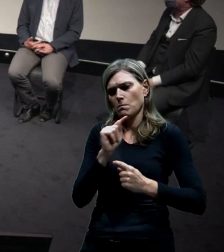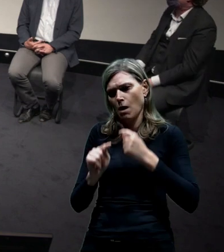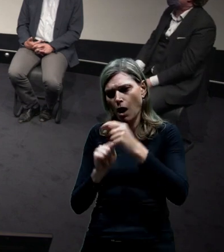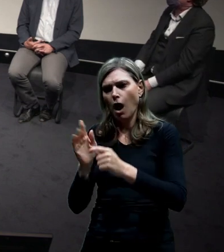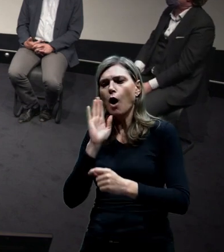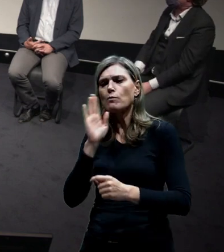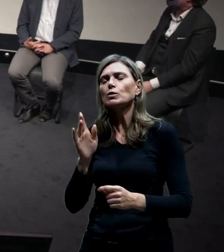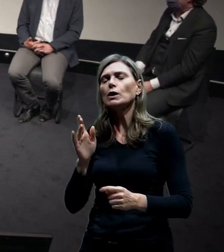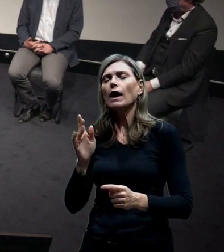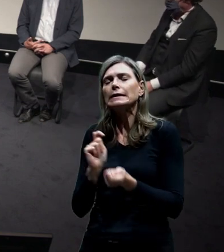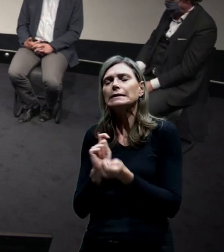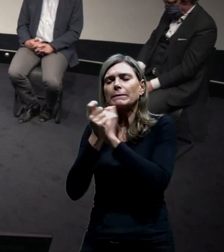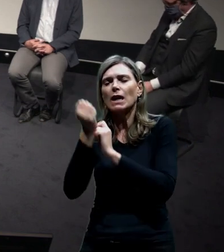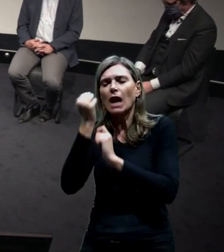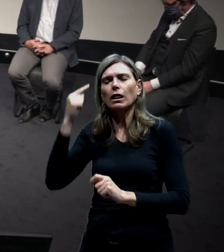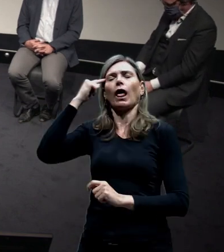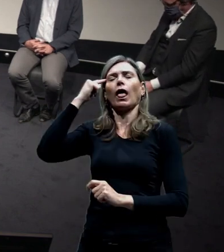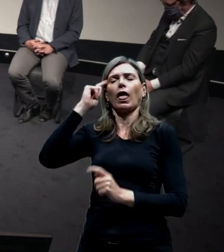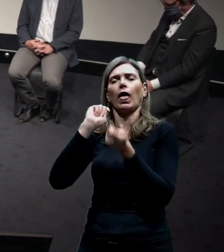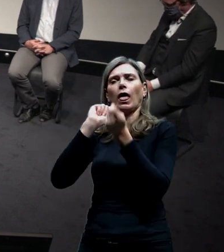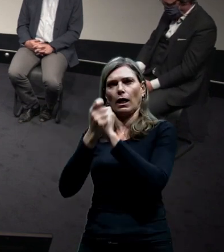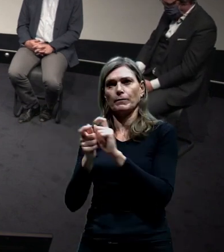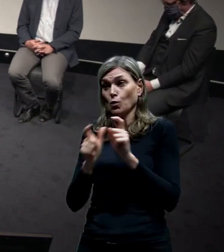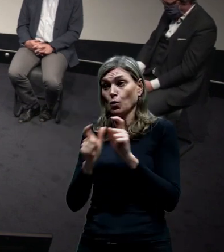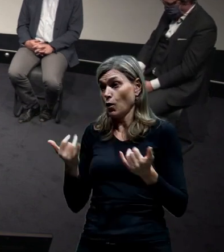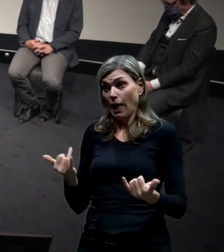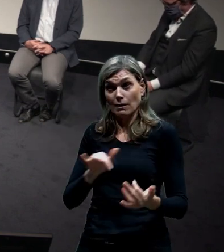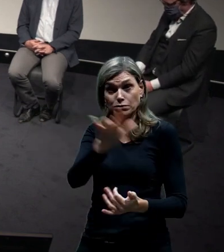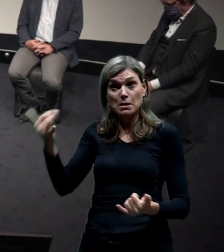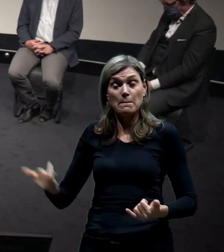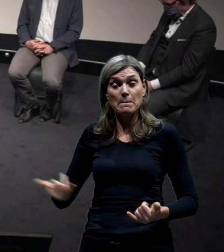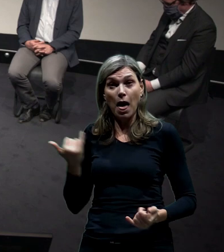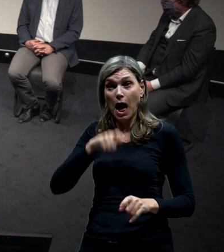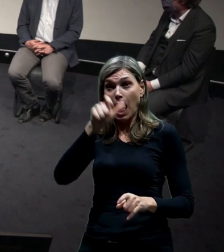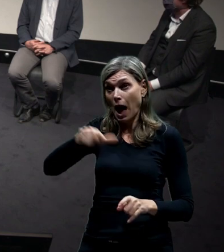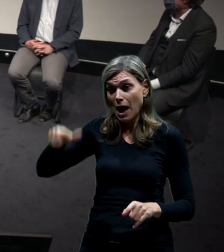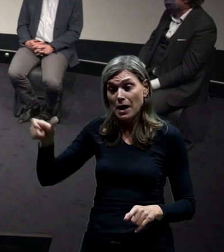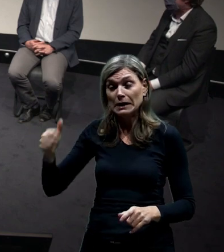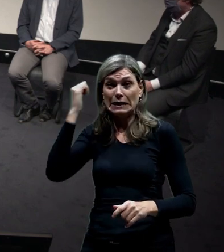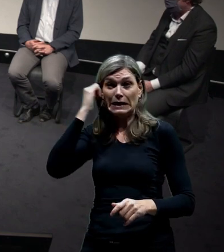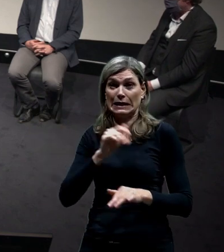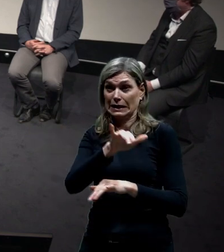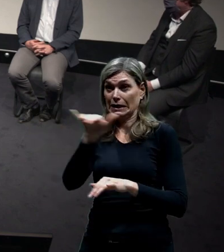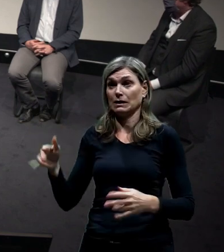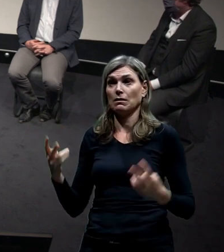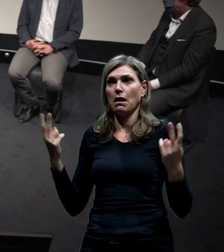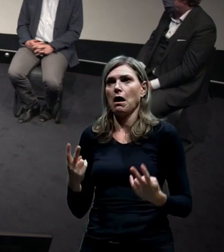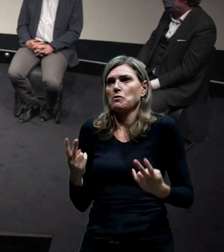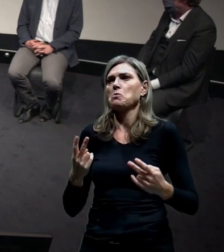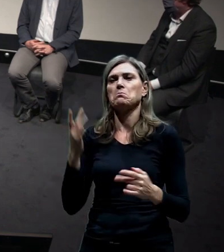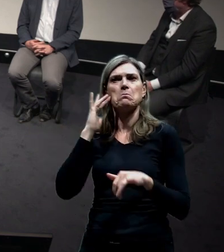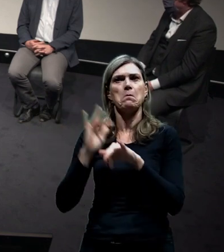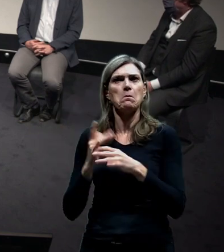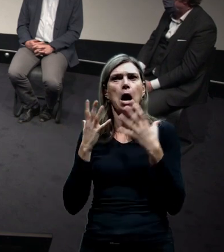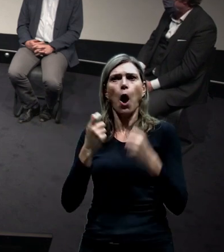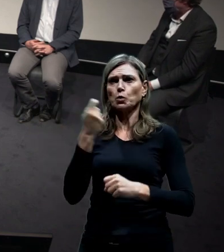uvažování lidí. Prostě tady dospívá mladá generace, která už nemá problém s nějakým půjčováním si aut a